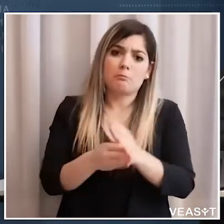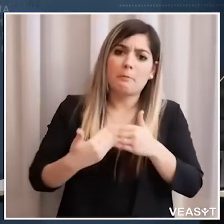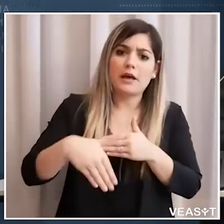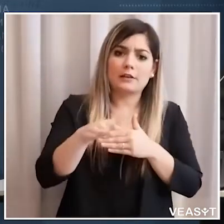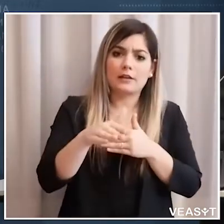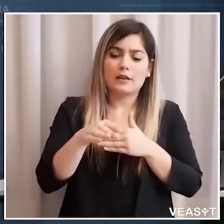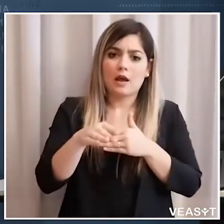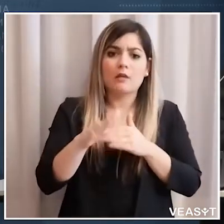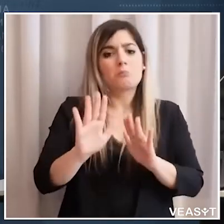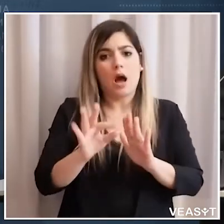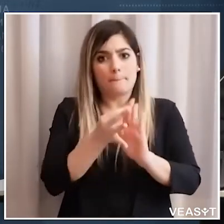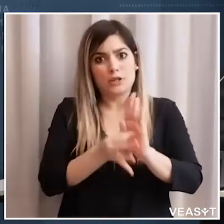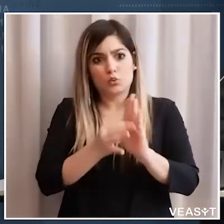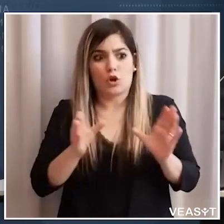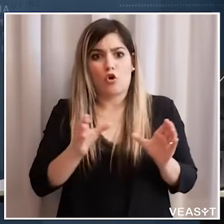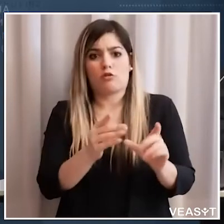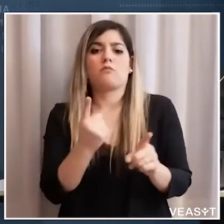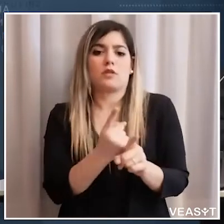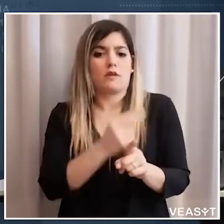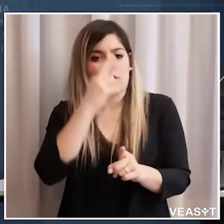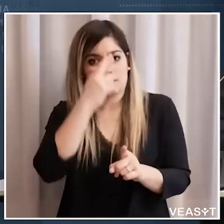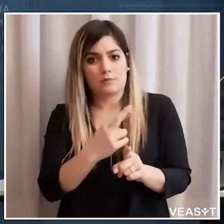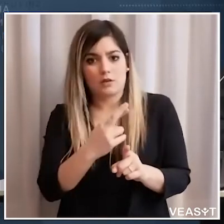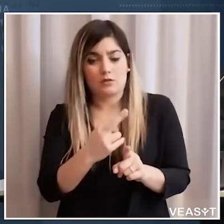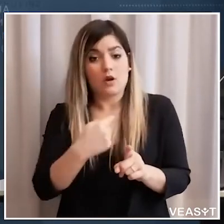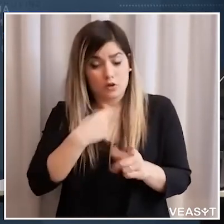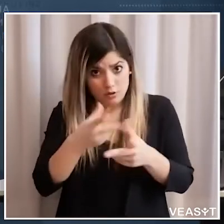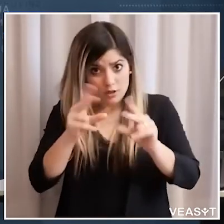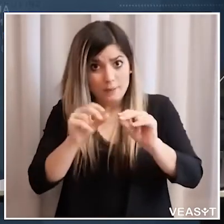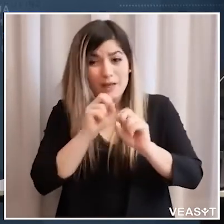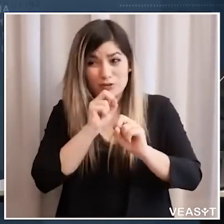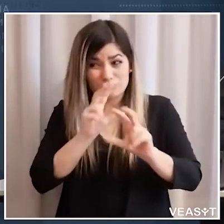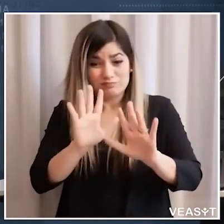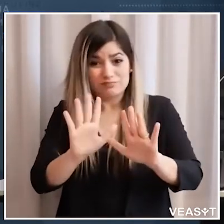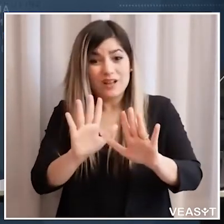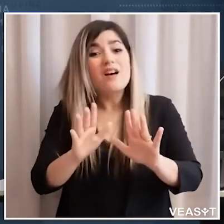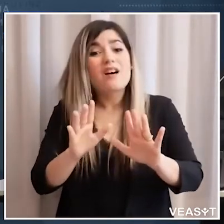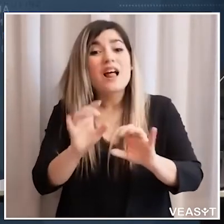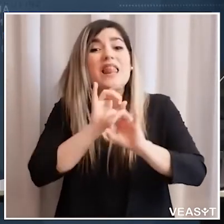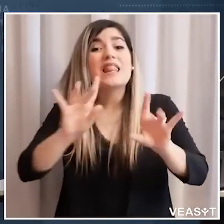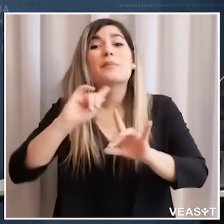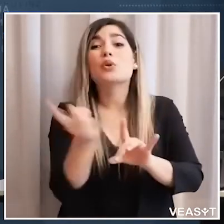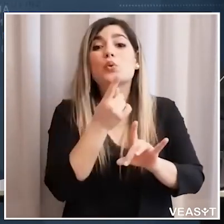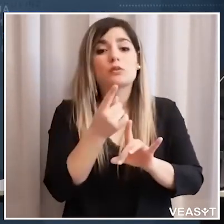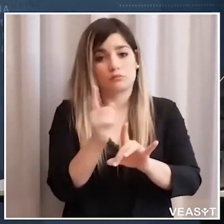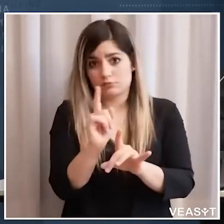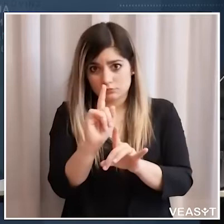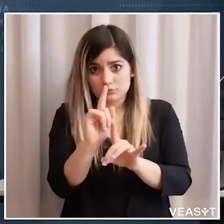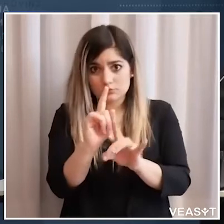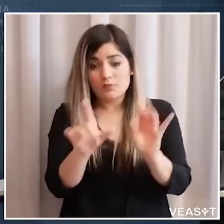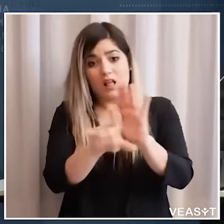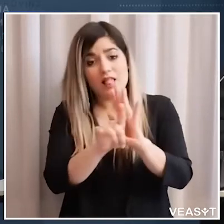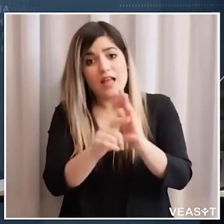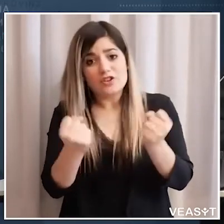delle misure di contenimento ripeto anch'io sottolineo non è un libera tutti la legge è attiva e quindi